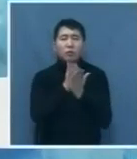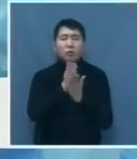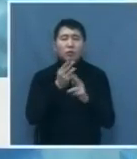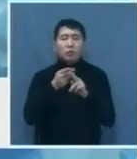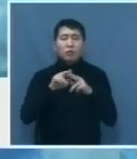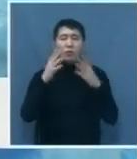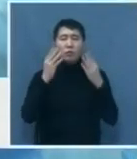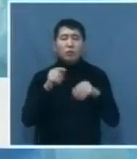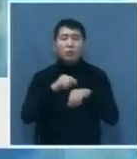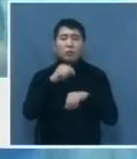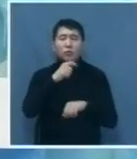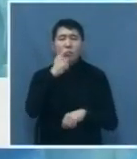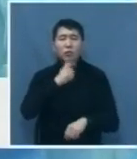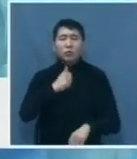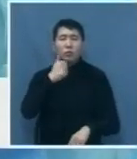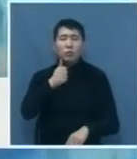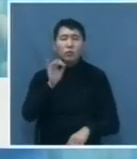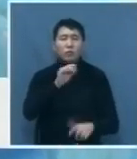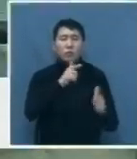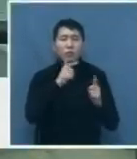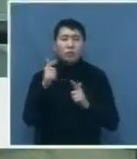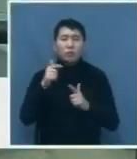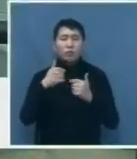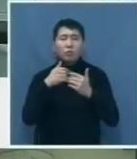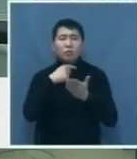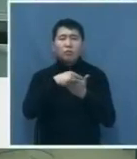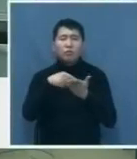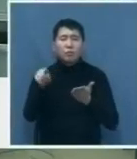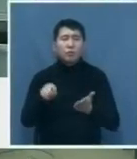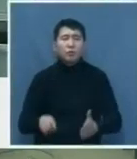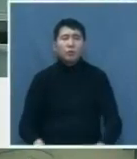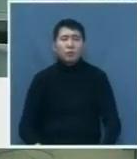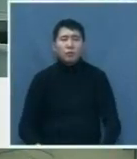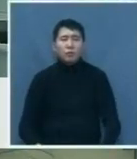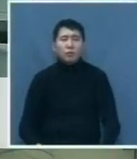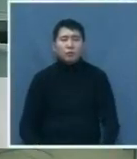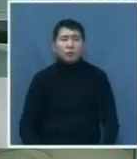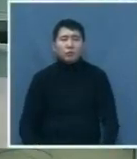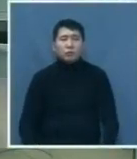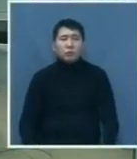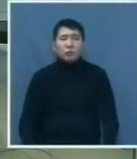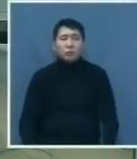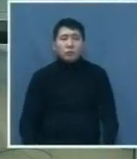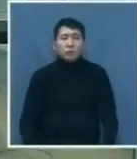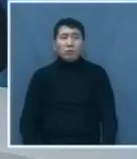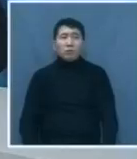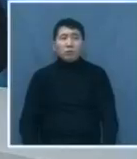пациентки чувствуют себя хорошо и уже готовы к выписке. Ащер Накипов, Лаура Асалжанова, Ерик Тлеухан, Алтай Акпарат.